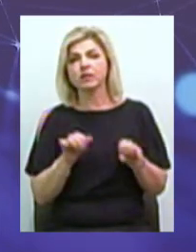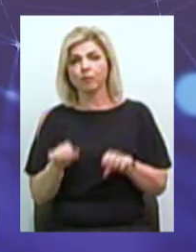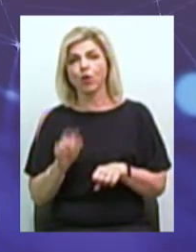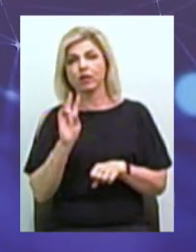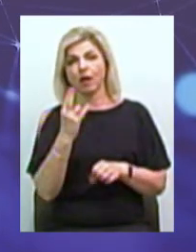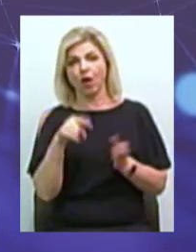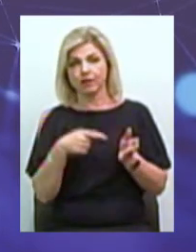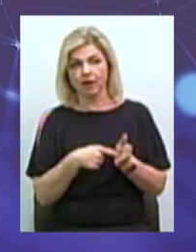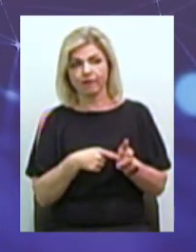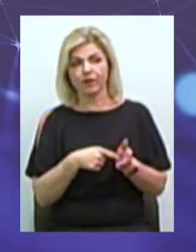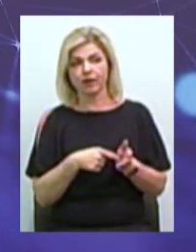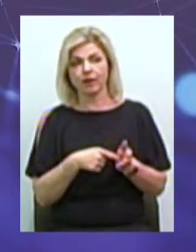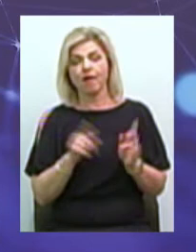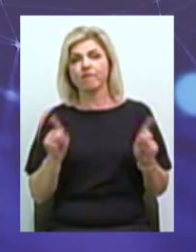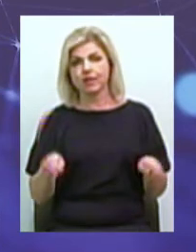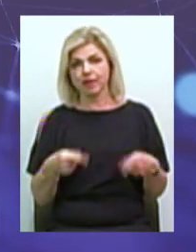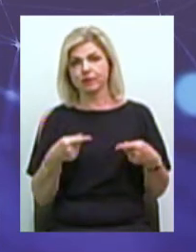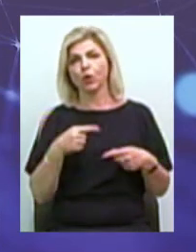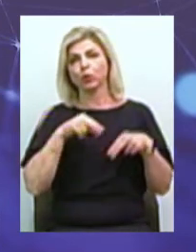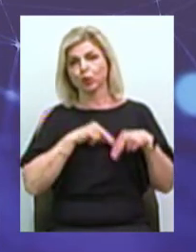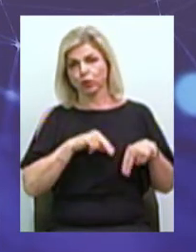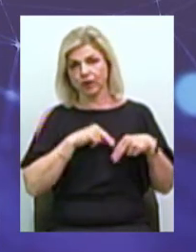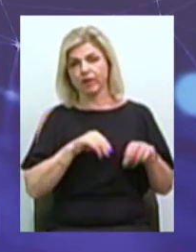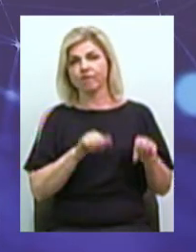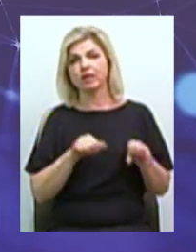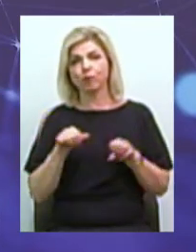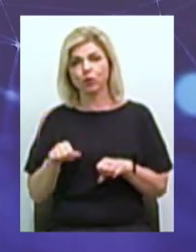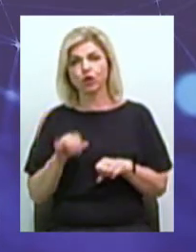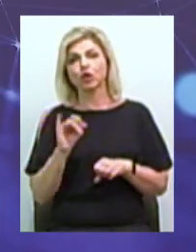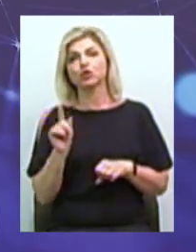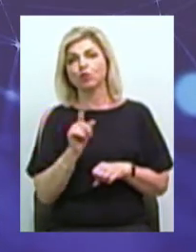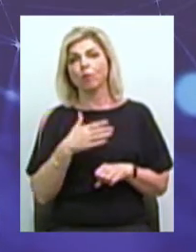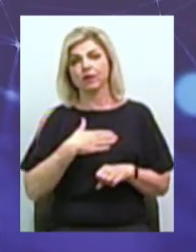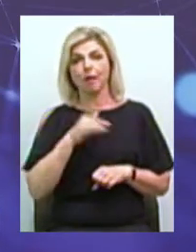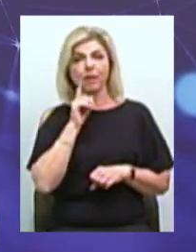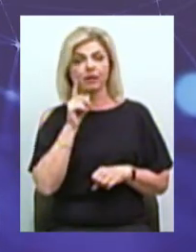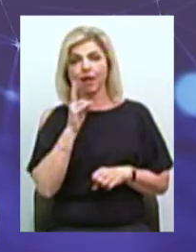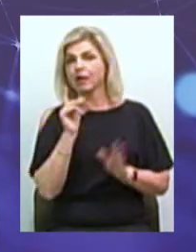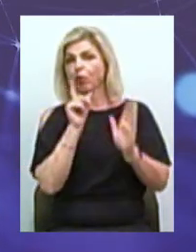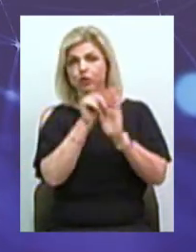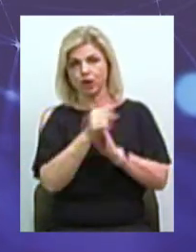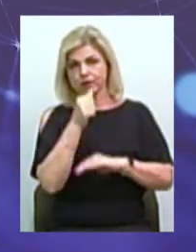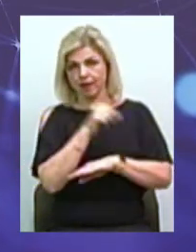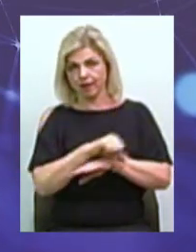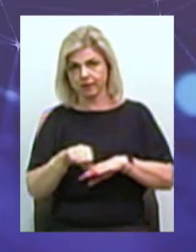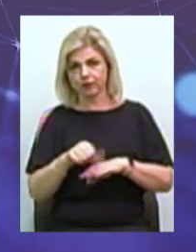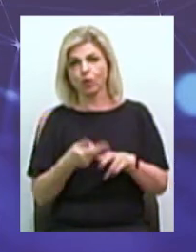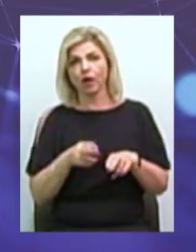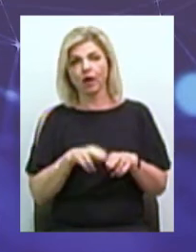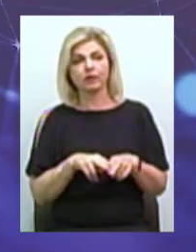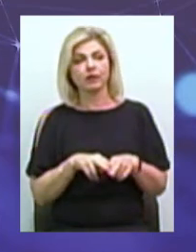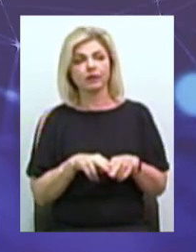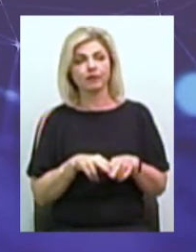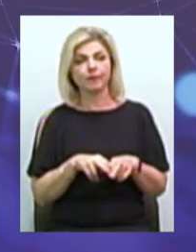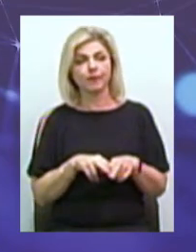Николаїві Воссоздати трудові можливості, щоб наші молоді не уїжджали за границю Трошки